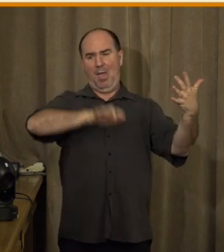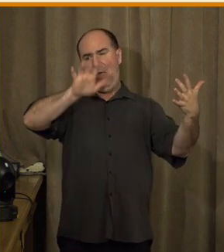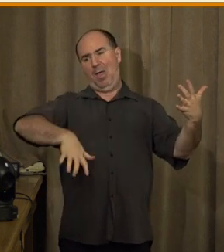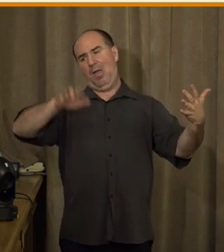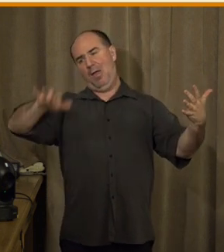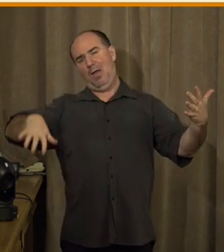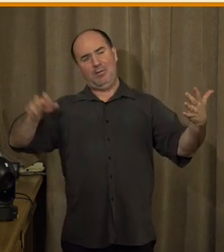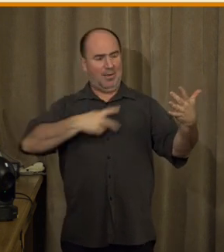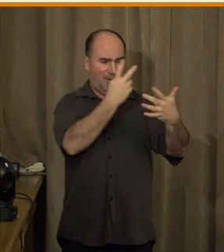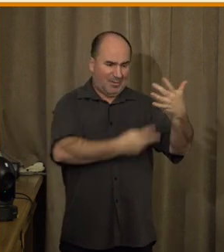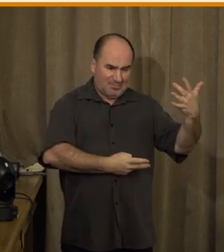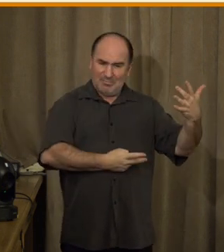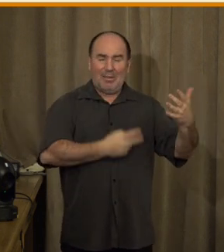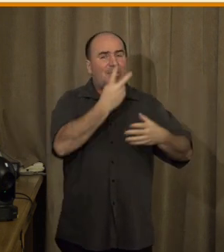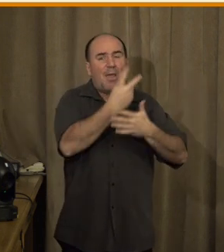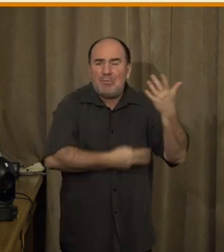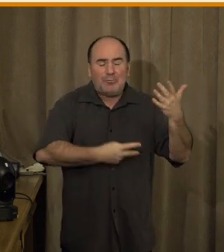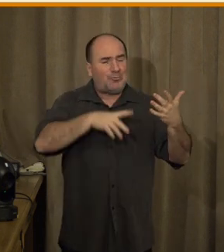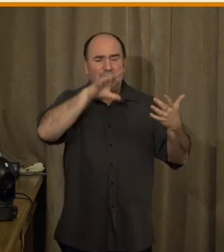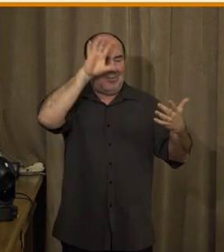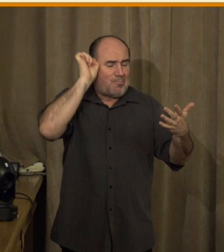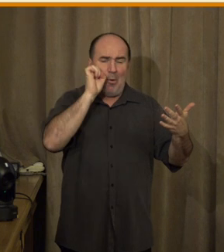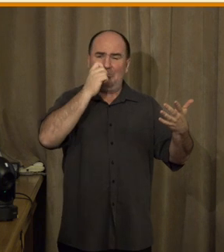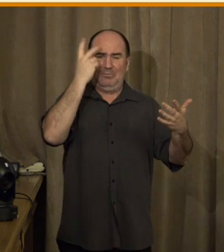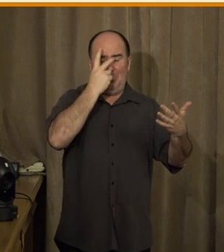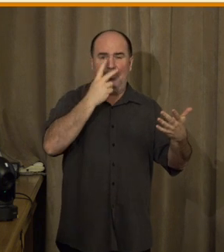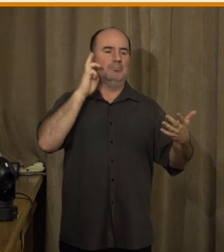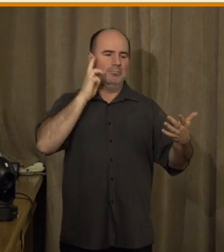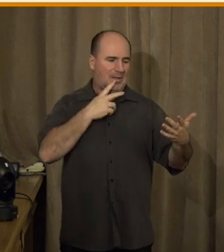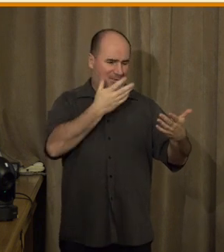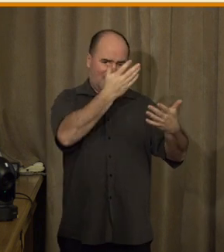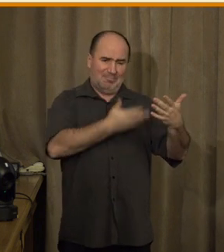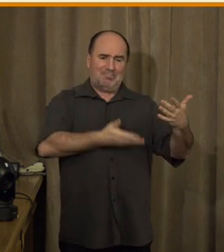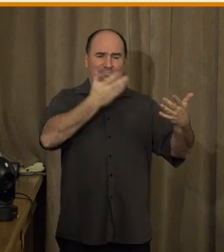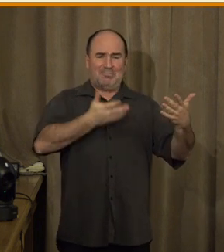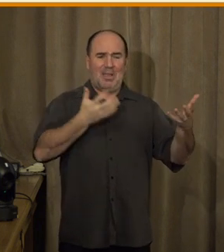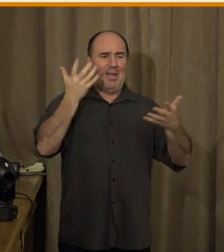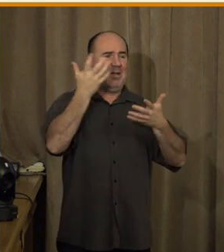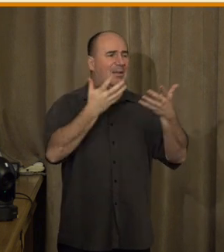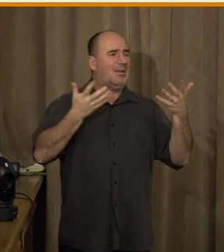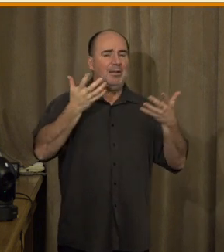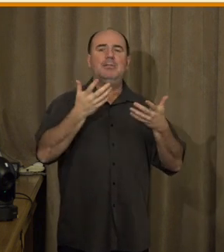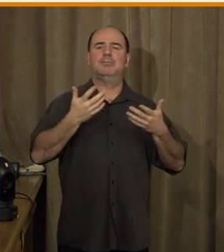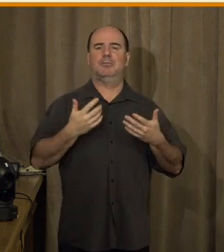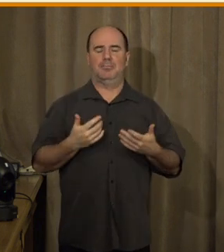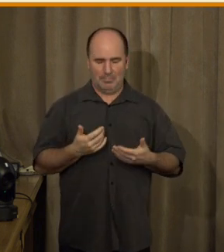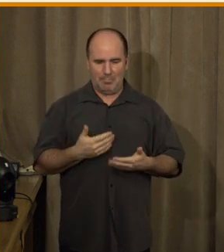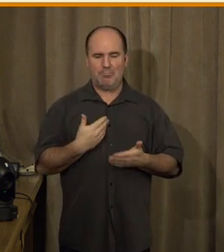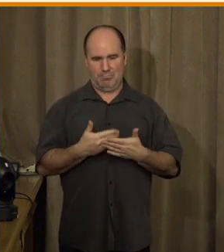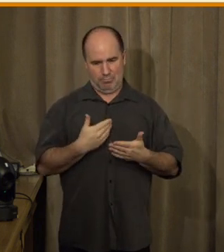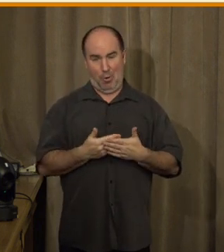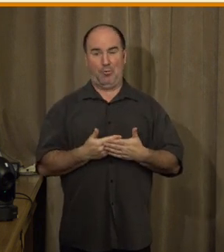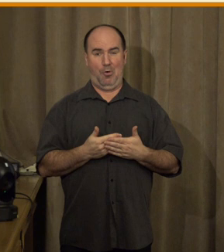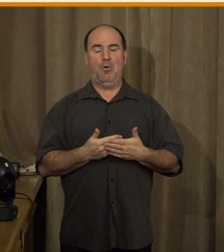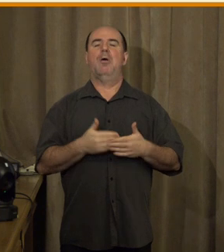si ty texty prostě nepřečtou. A nepřečtou si tak, aby jim rozuměli. Pokud budeme mít spravodajství, které